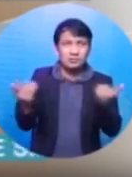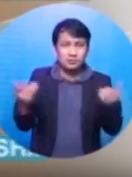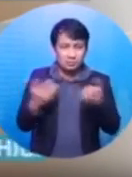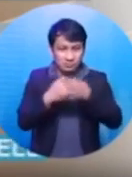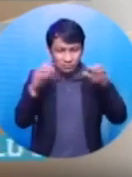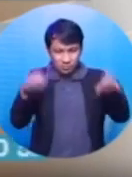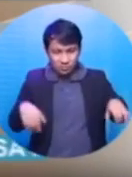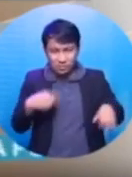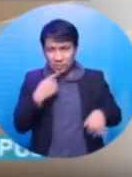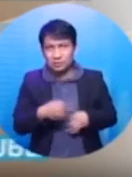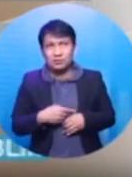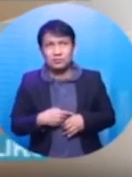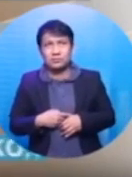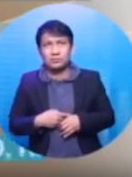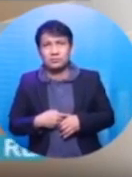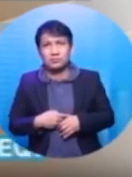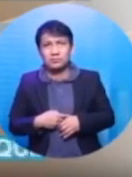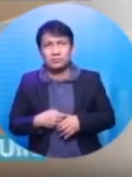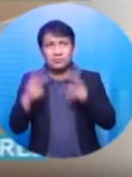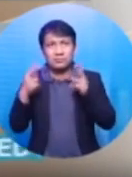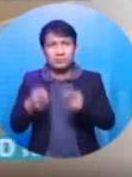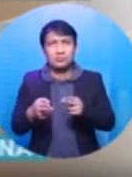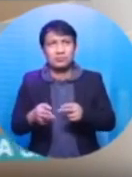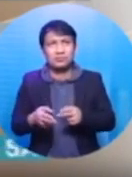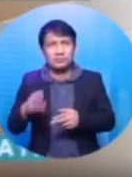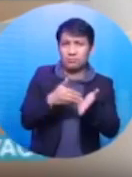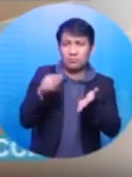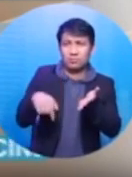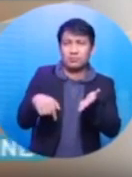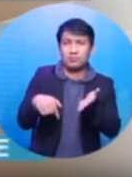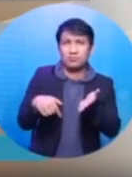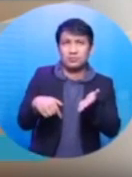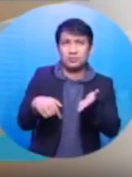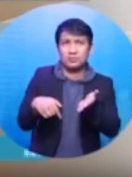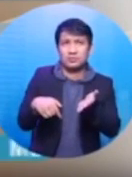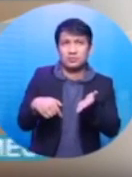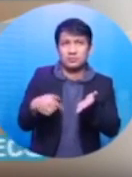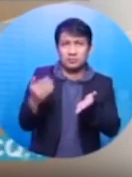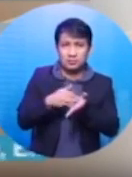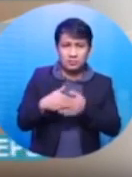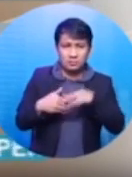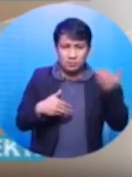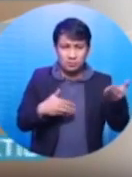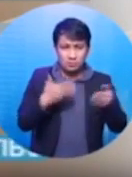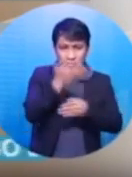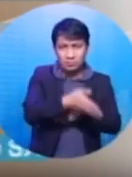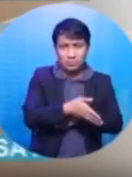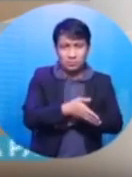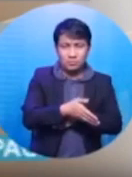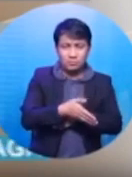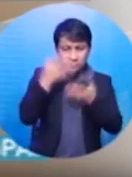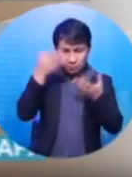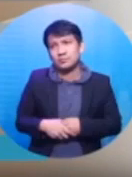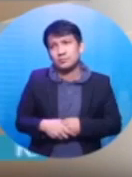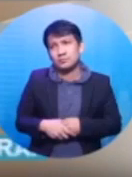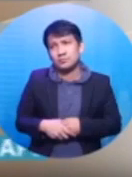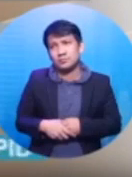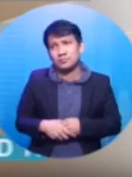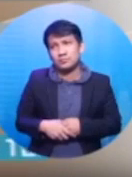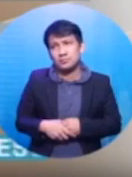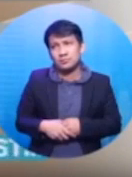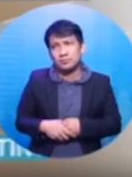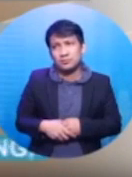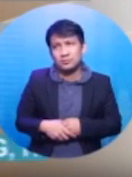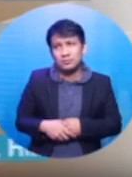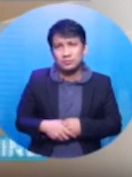magkapitbahay kayo, eh puputuling ko na itong conversation. Kasuhan na. Pero this time, dadaantay kay chairman. Pag naulit pa, din isa sa inyo mga kasuhan. Kasi